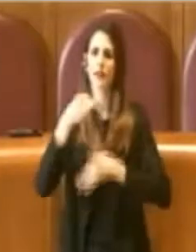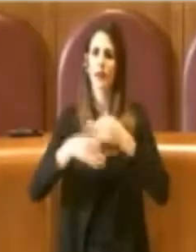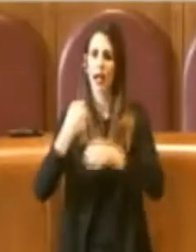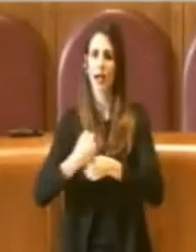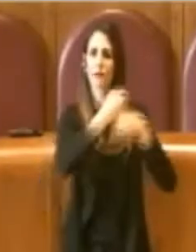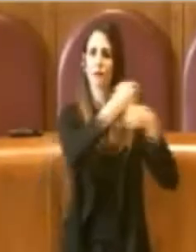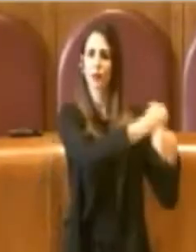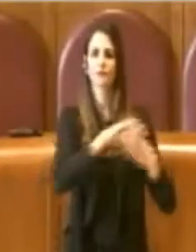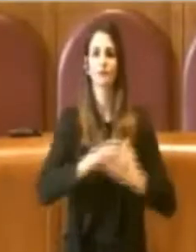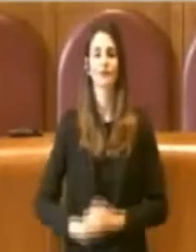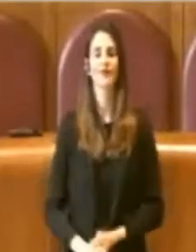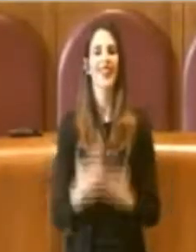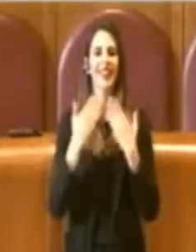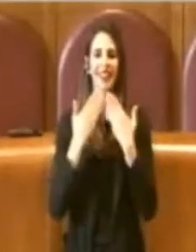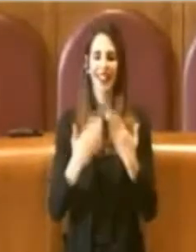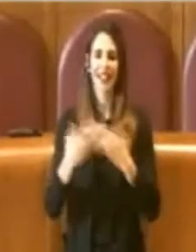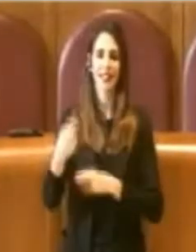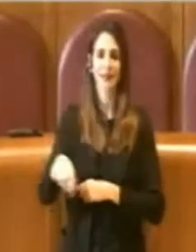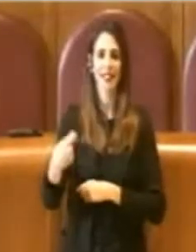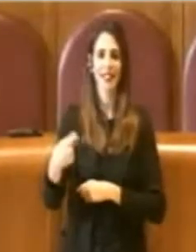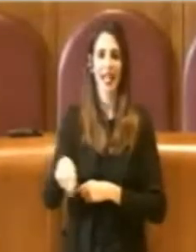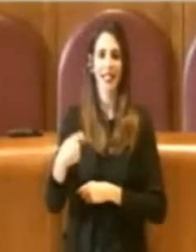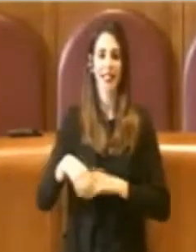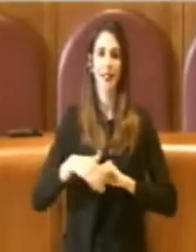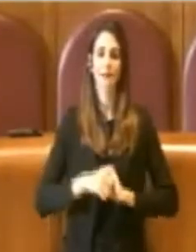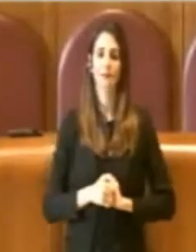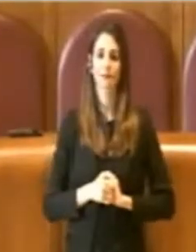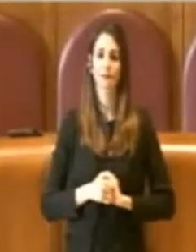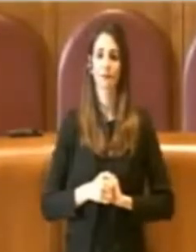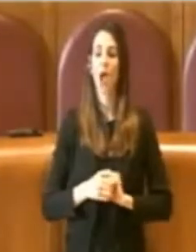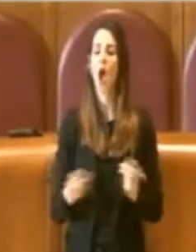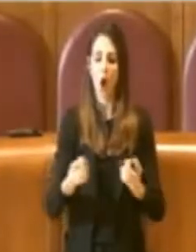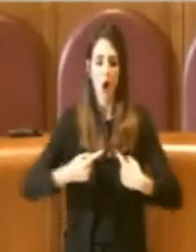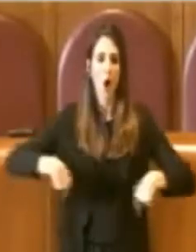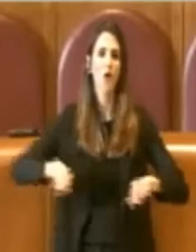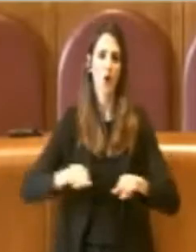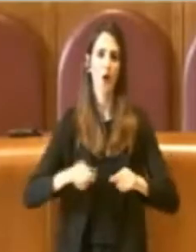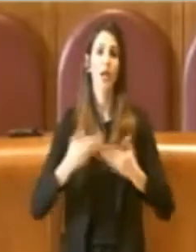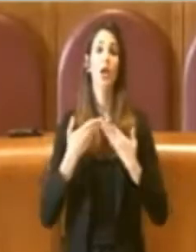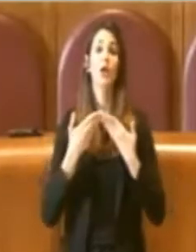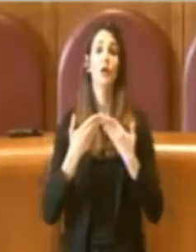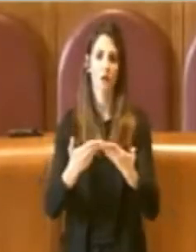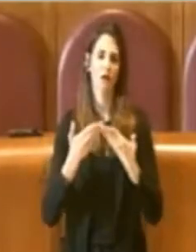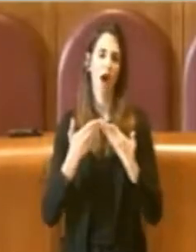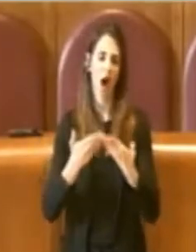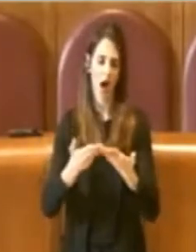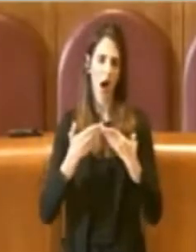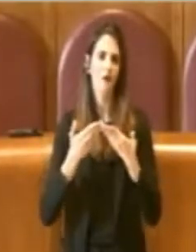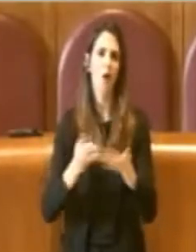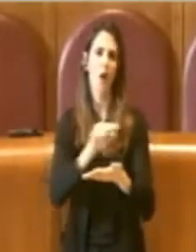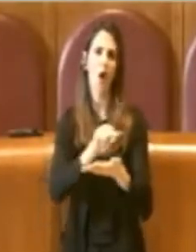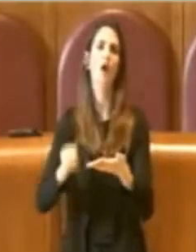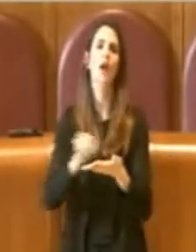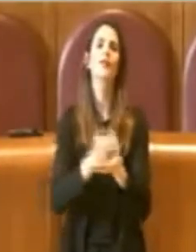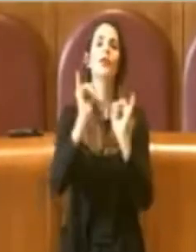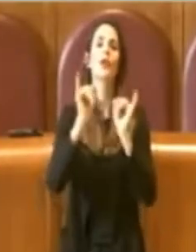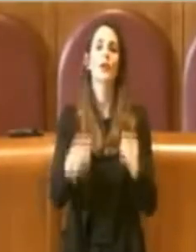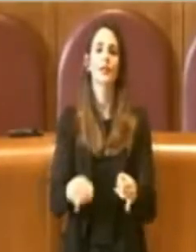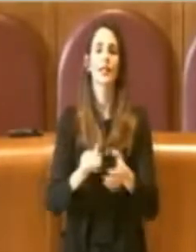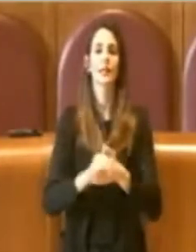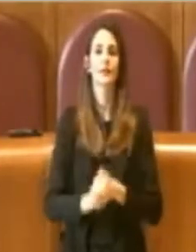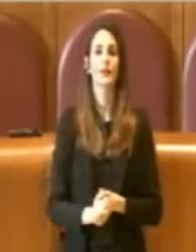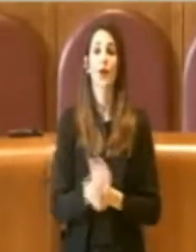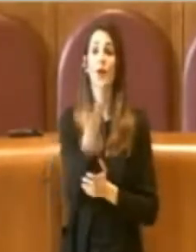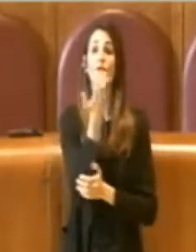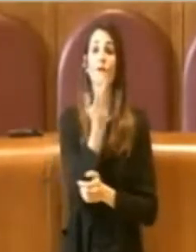Grazie Presidente, ovviamente voteremo a favore di questo emendamento. Volevo ringraziare